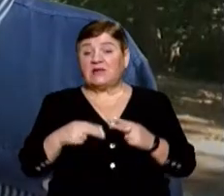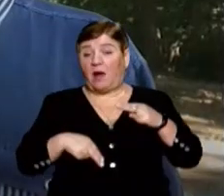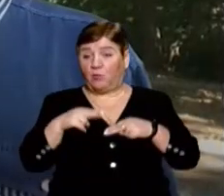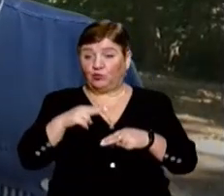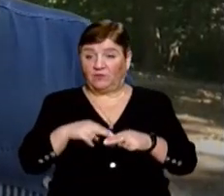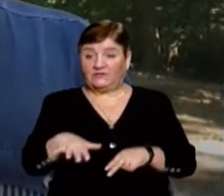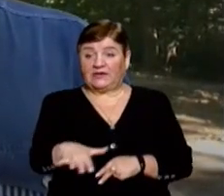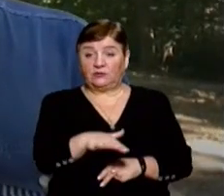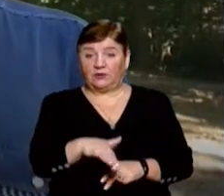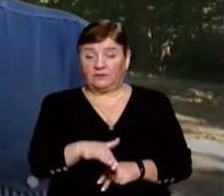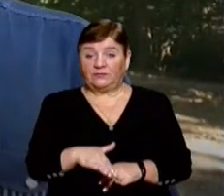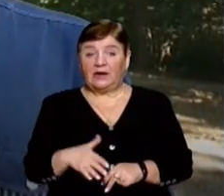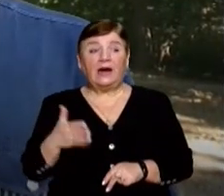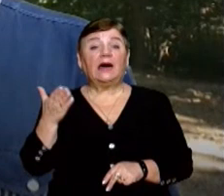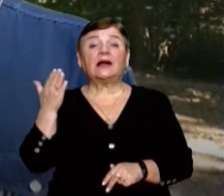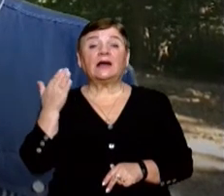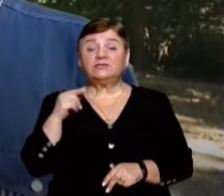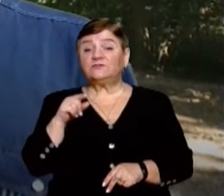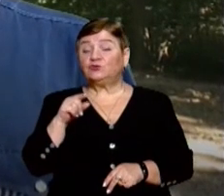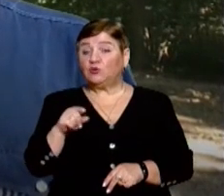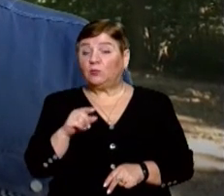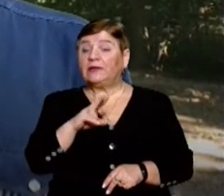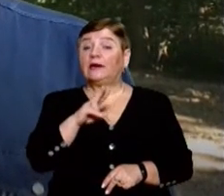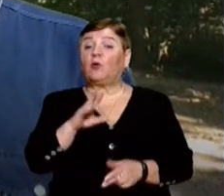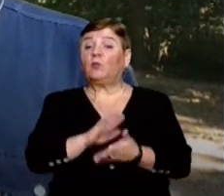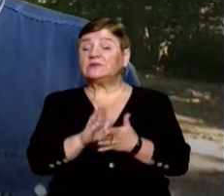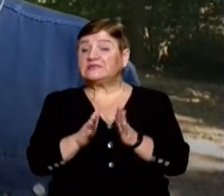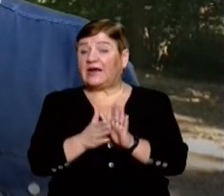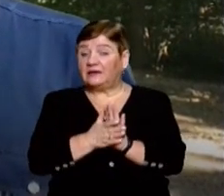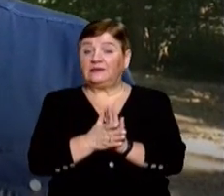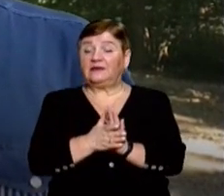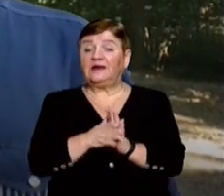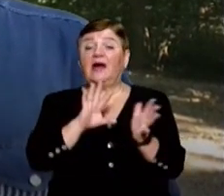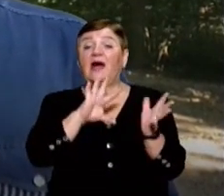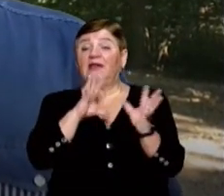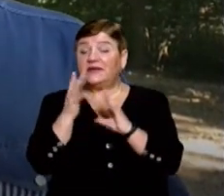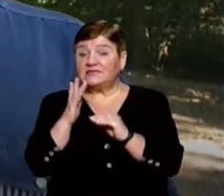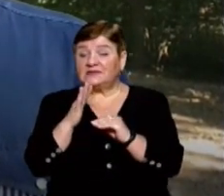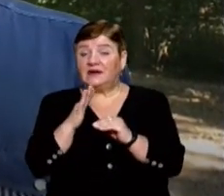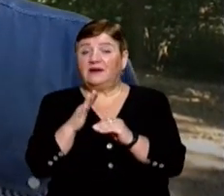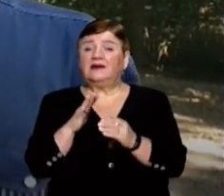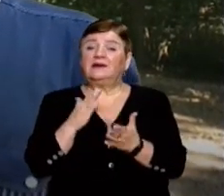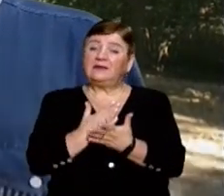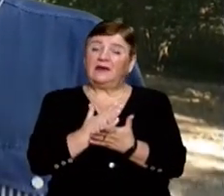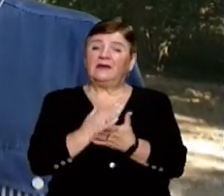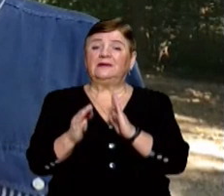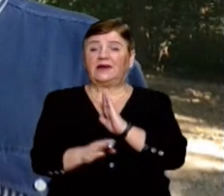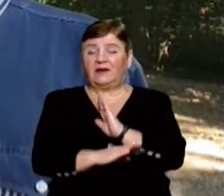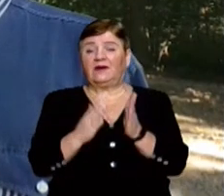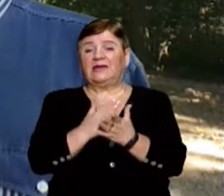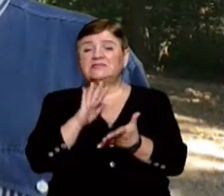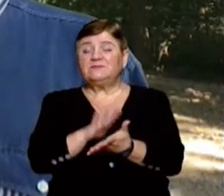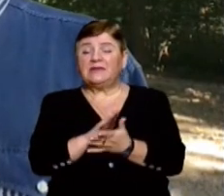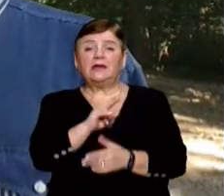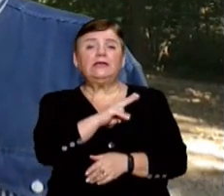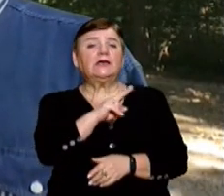Бачу, в якому стані цей ліс. Тобто є аварійні дерева, є сміття, і цим ніхто не